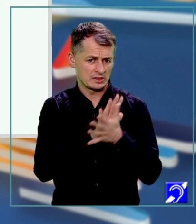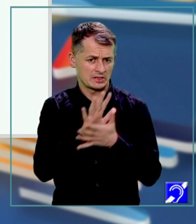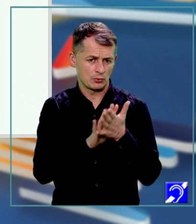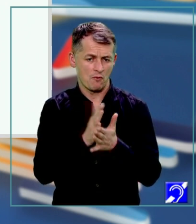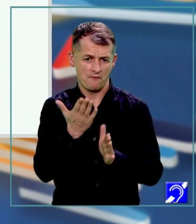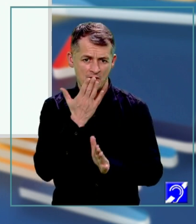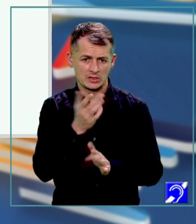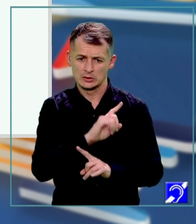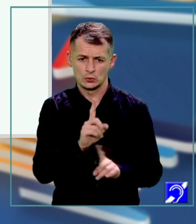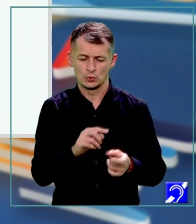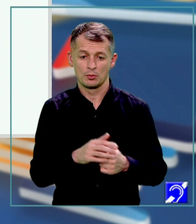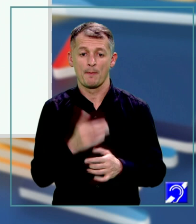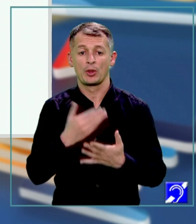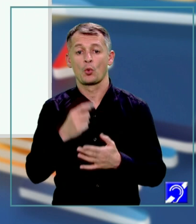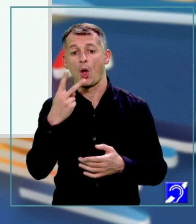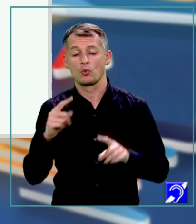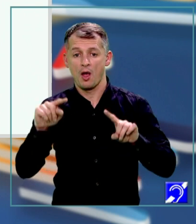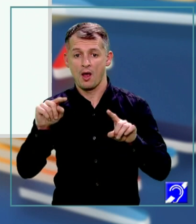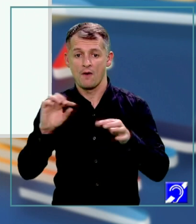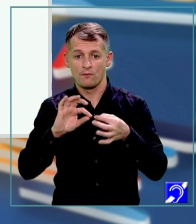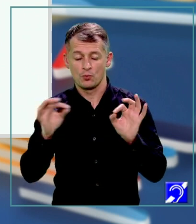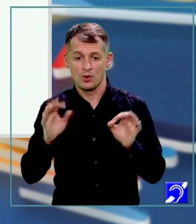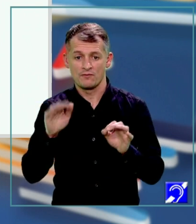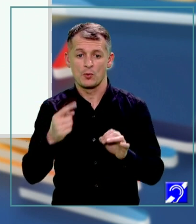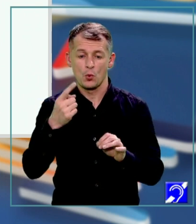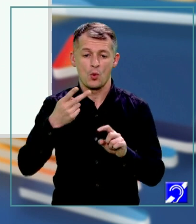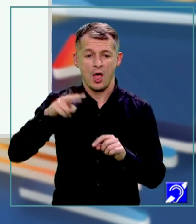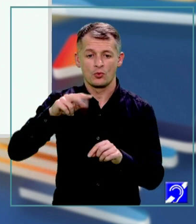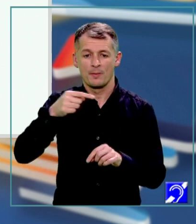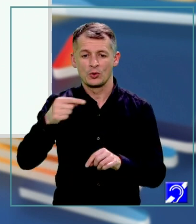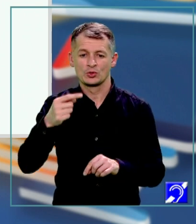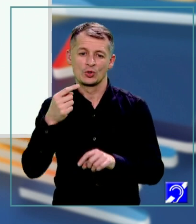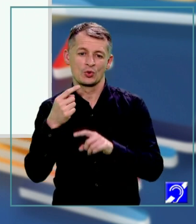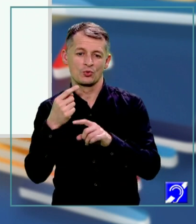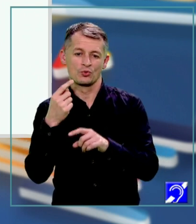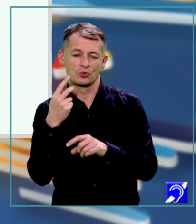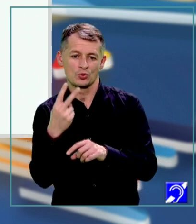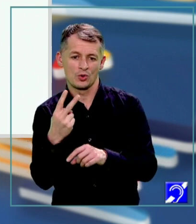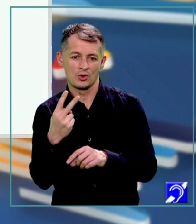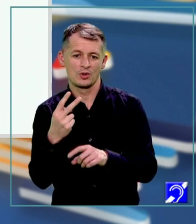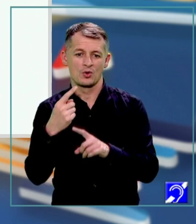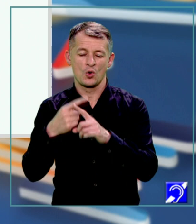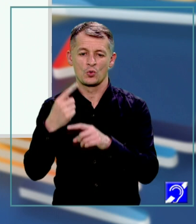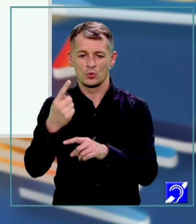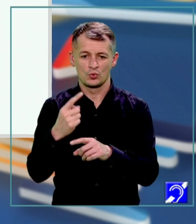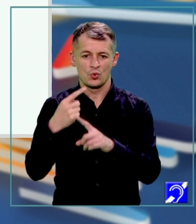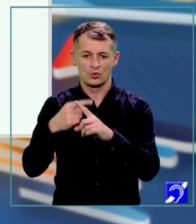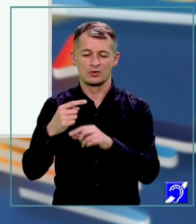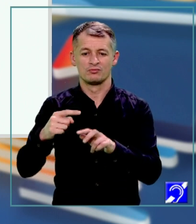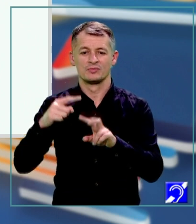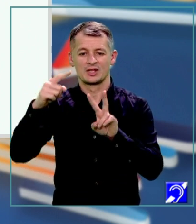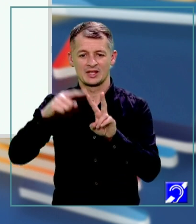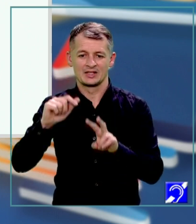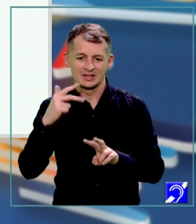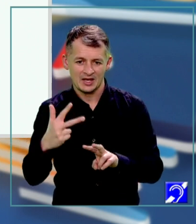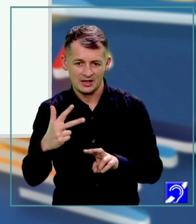Deci pentru a doua formulă avem 1 la a doua minus 2ab minus 2 ori 1 ori radical din